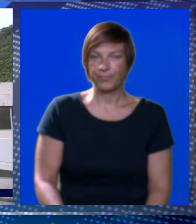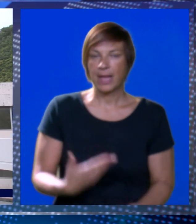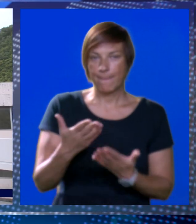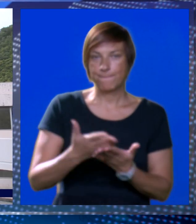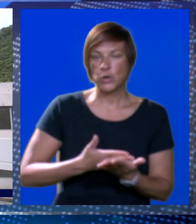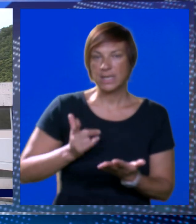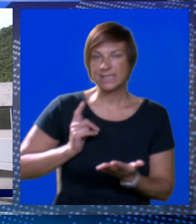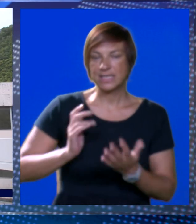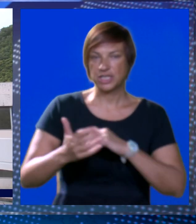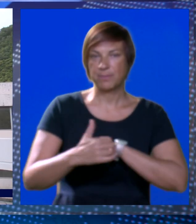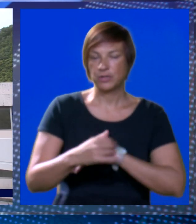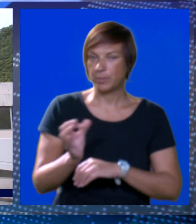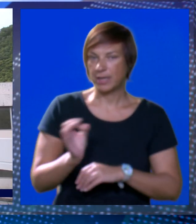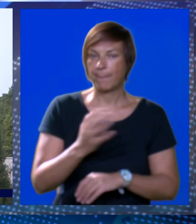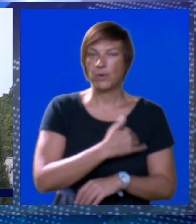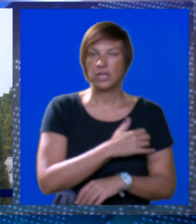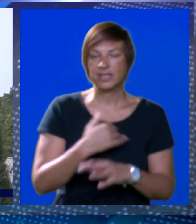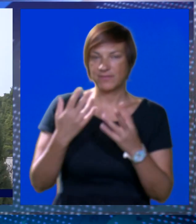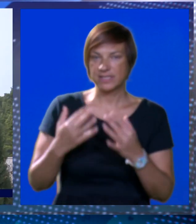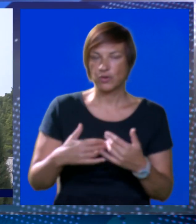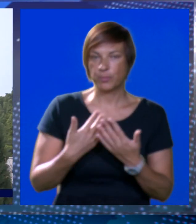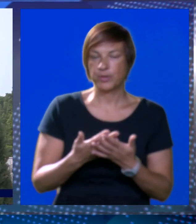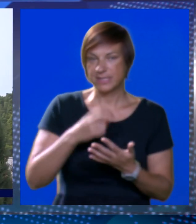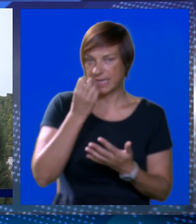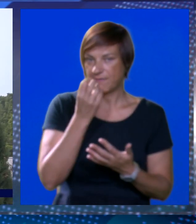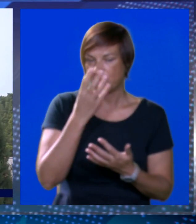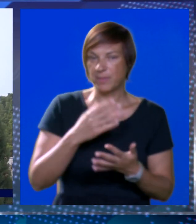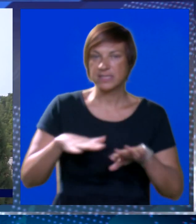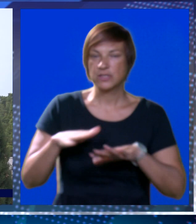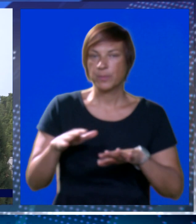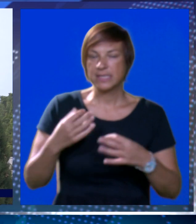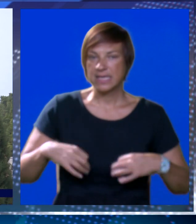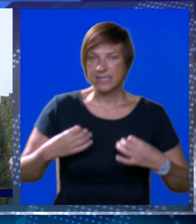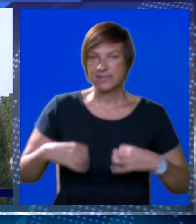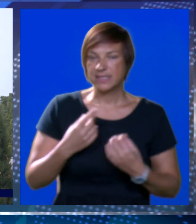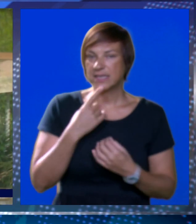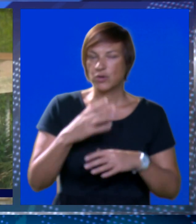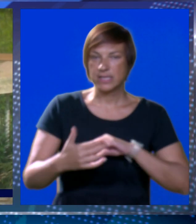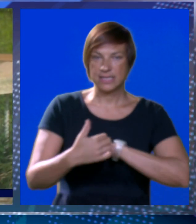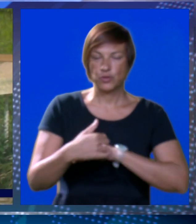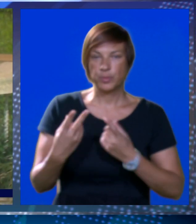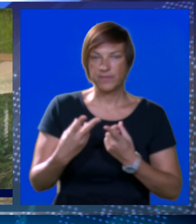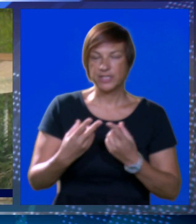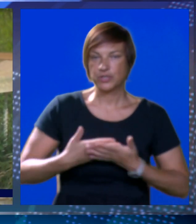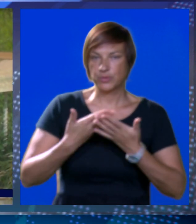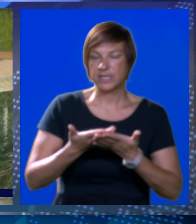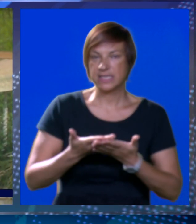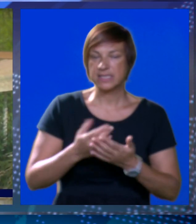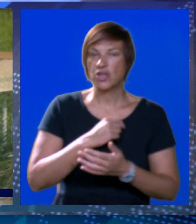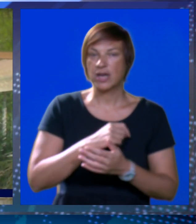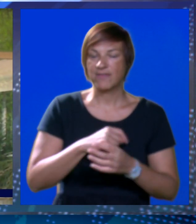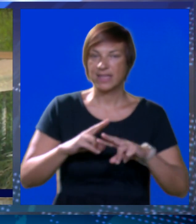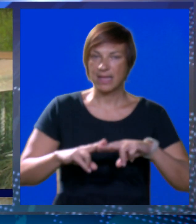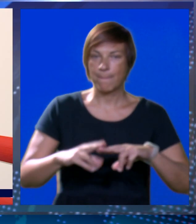Po listama čekanja Dubrovnik je bolj od hrvatskog prosjeka. Informacije su to Ministarstva zdravstva koje je za Dubrovačku televiziju iznio